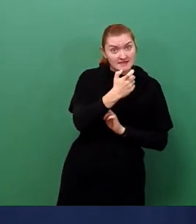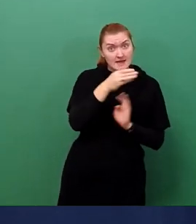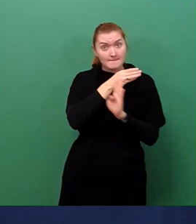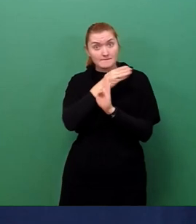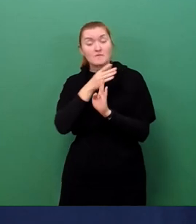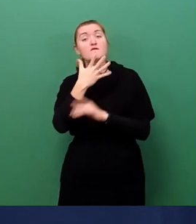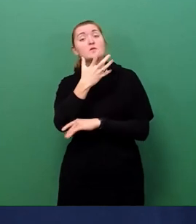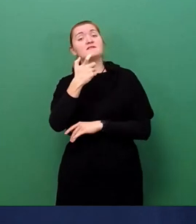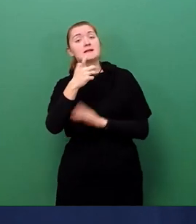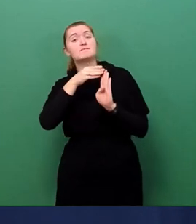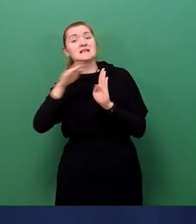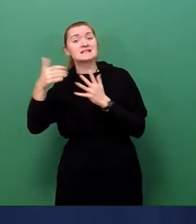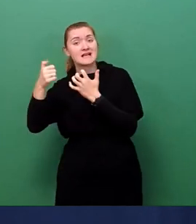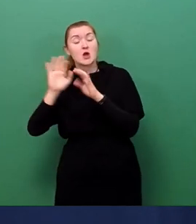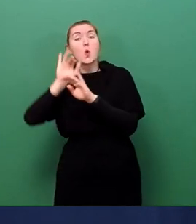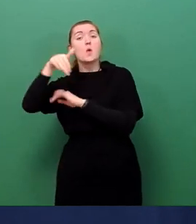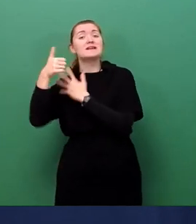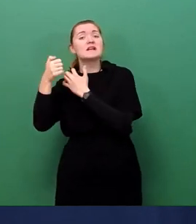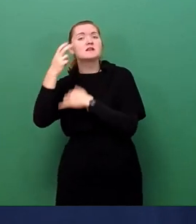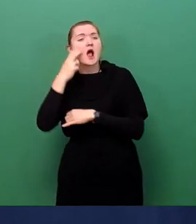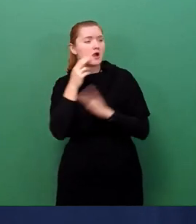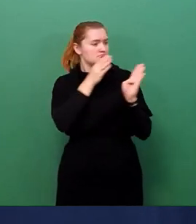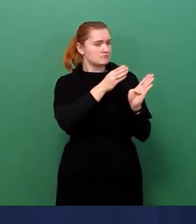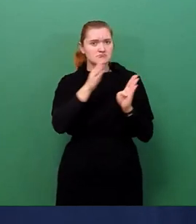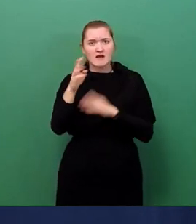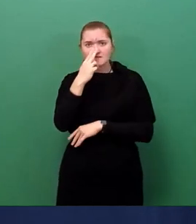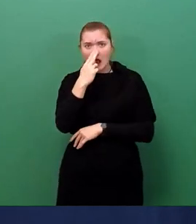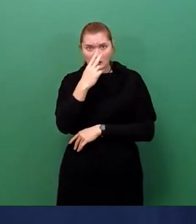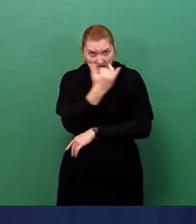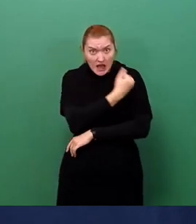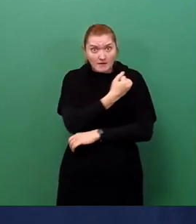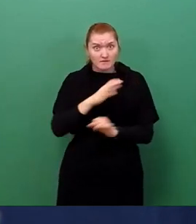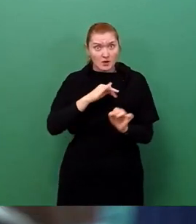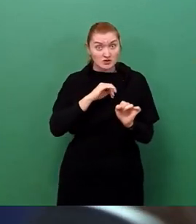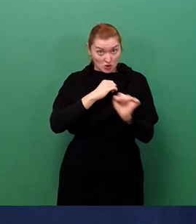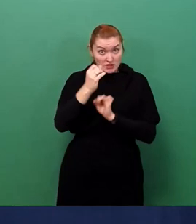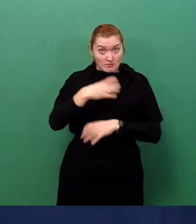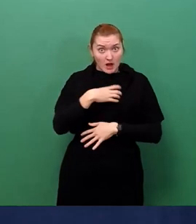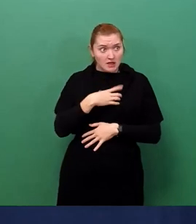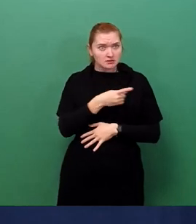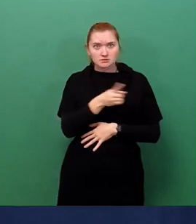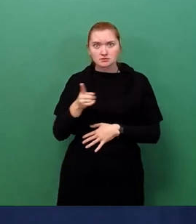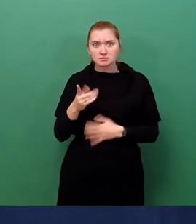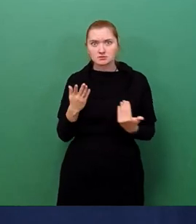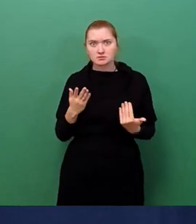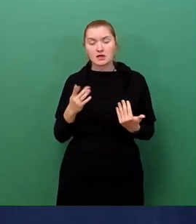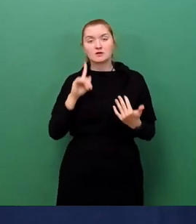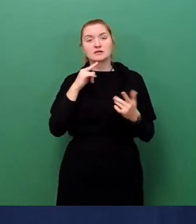über 60 Jahre auf? Zweitens. Lassen sich Rückschlüsse ziehen auf Impfdurchbrüche und